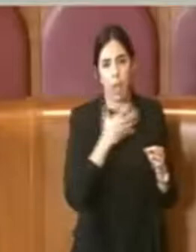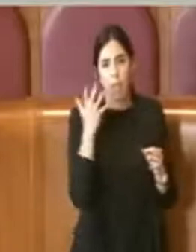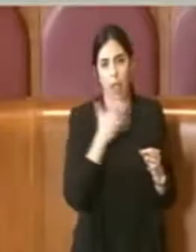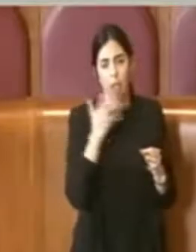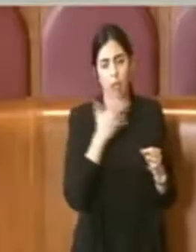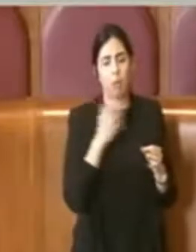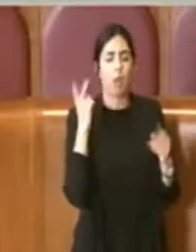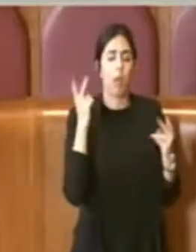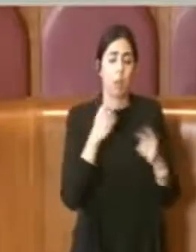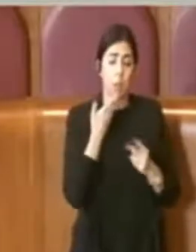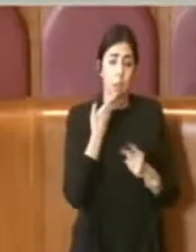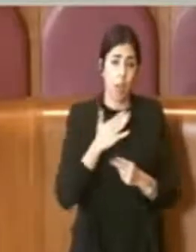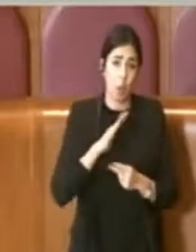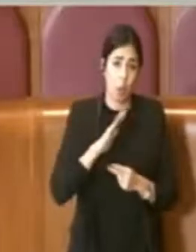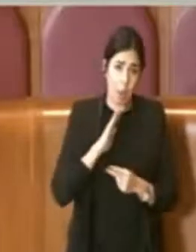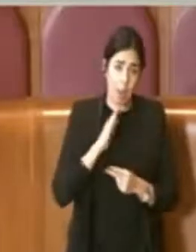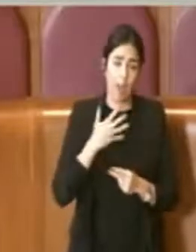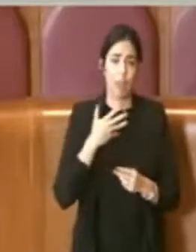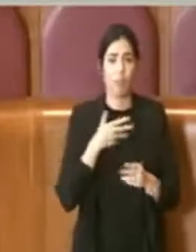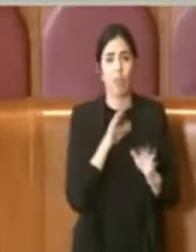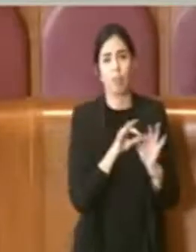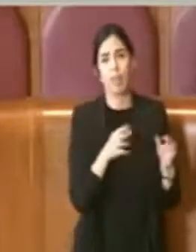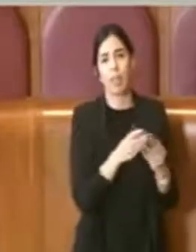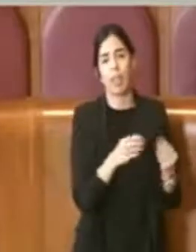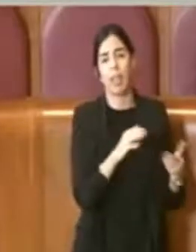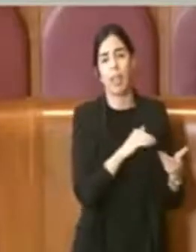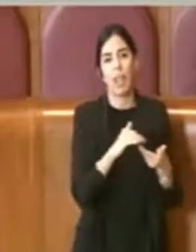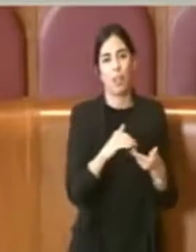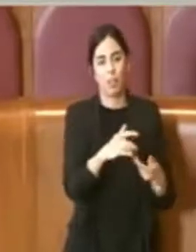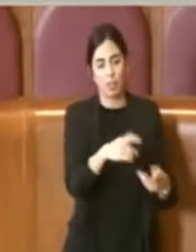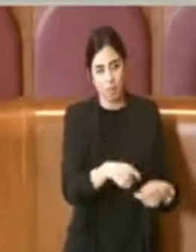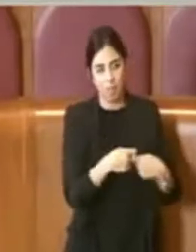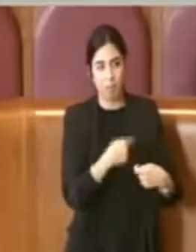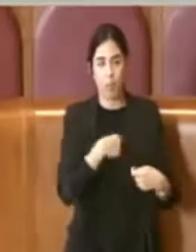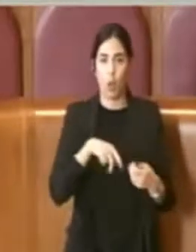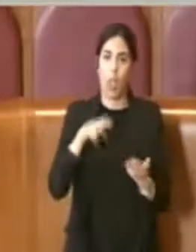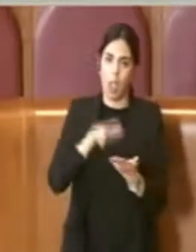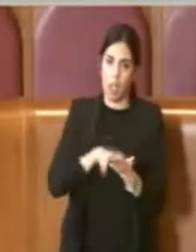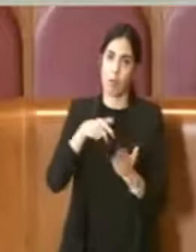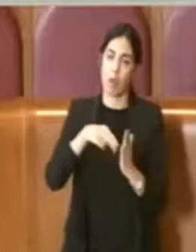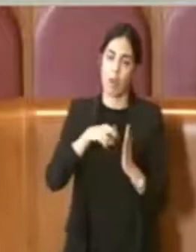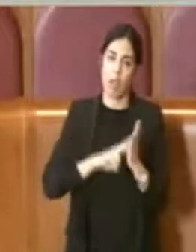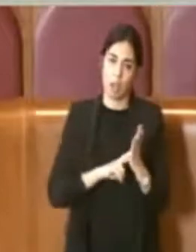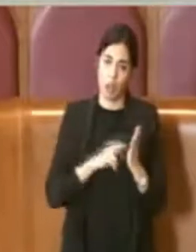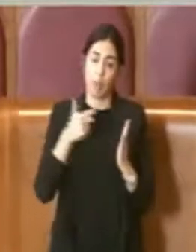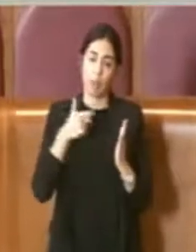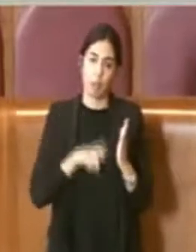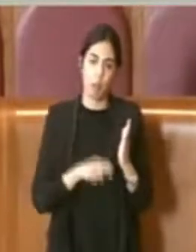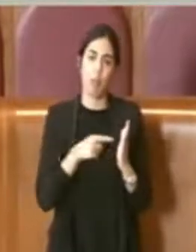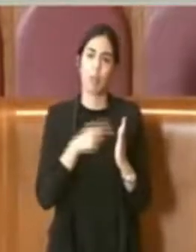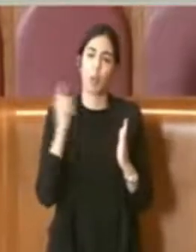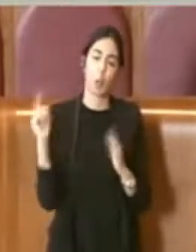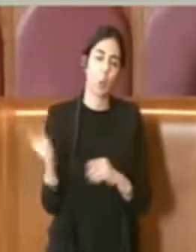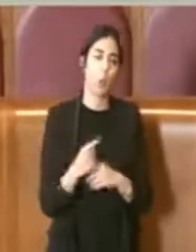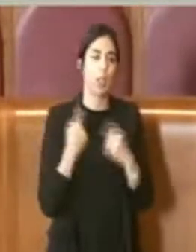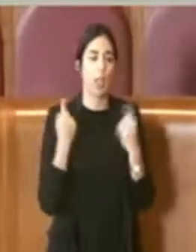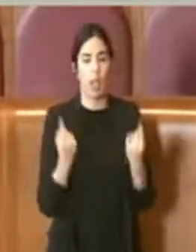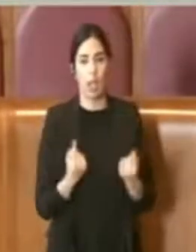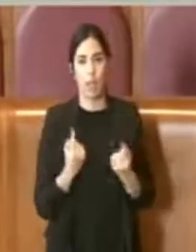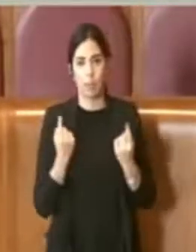far sì che noi approviamo questo regolamento, perché è veramente tanto atteso.